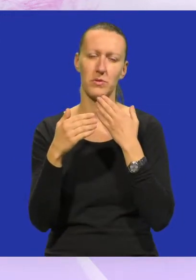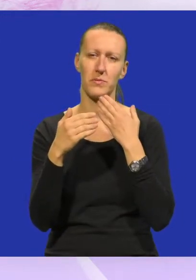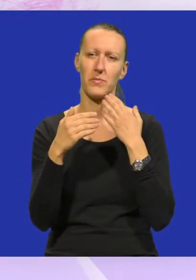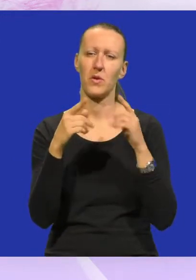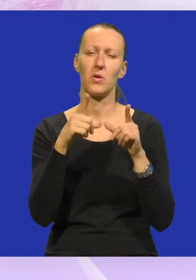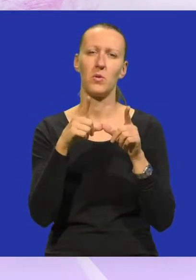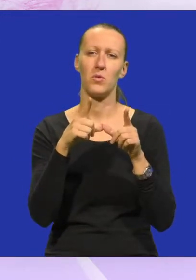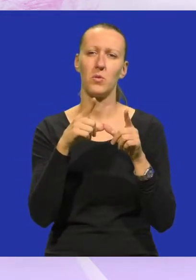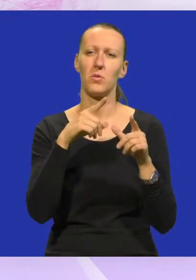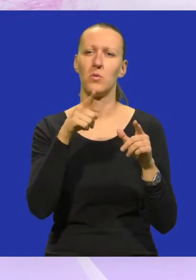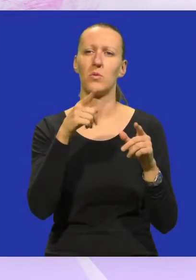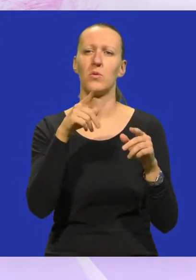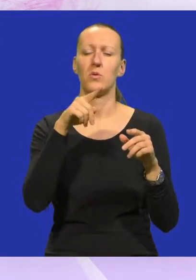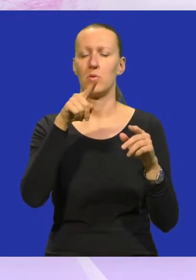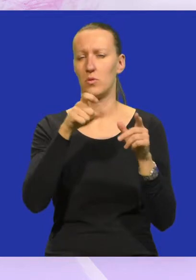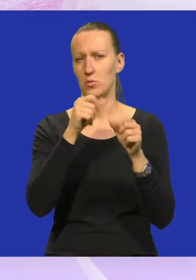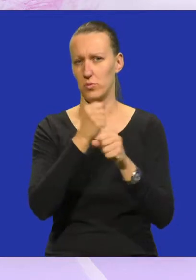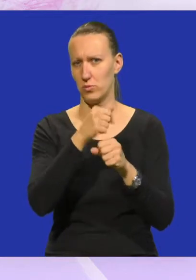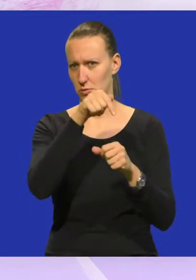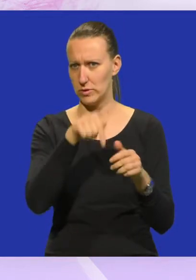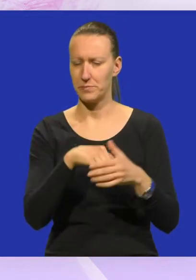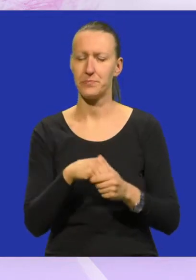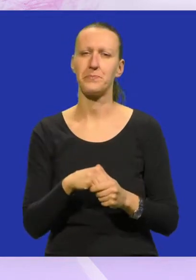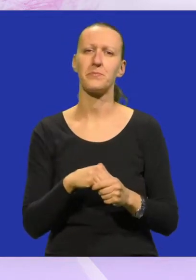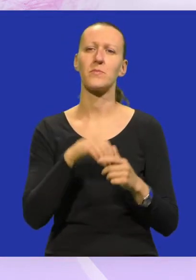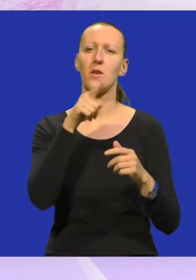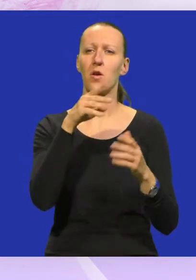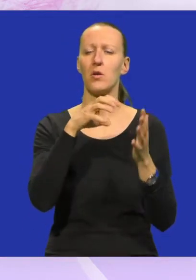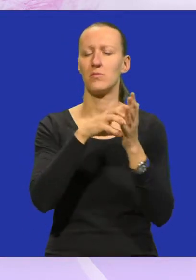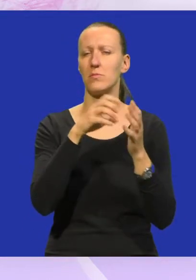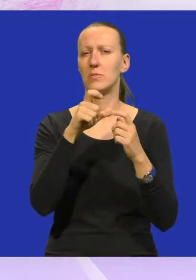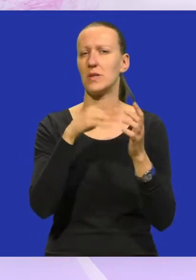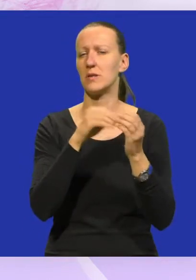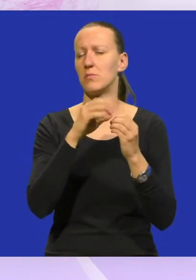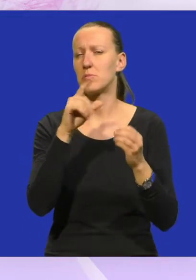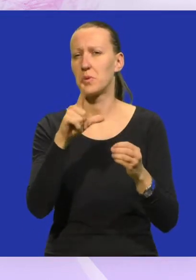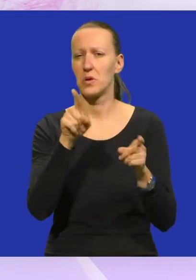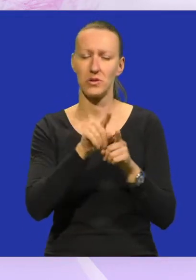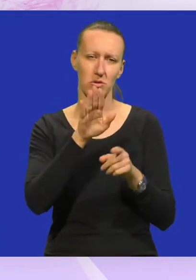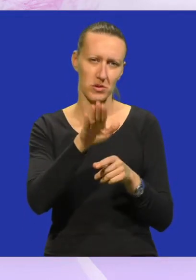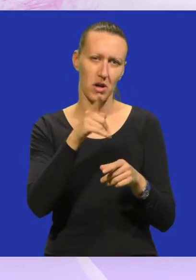u južnoj hemisferi. To je simbolično, isto tako je na ingleskom,